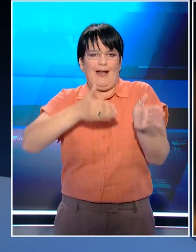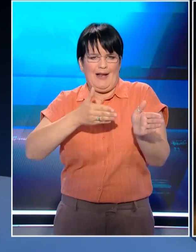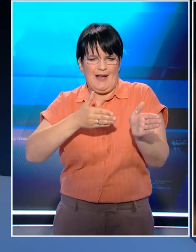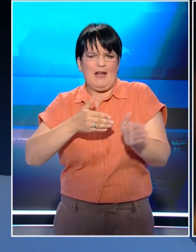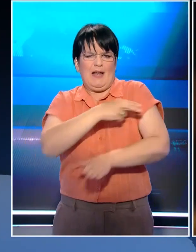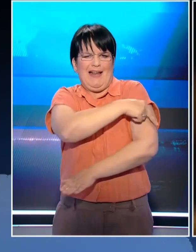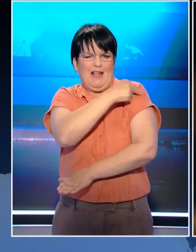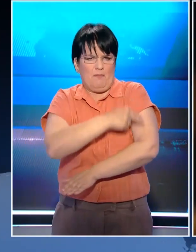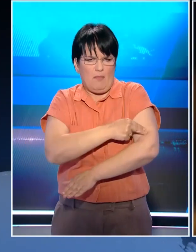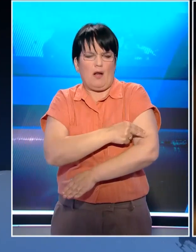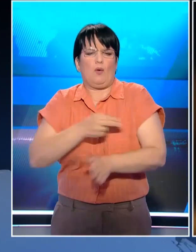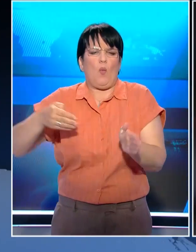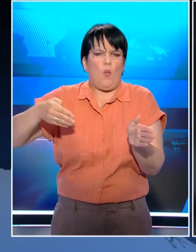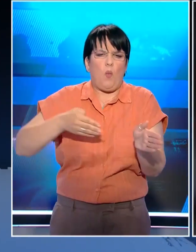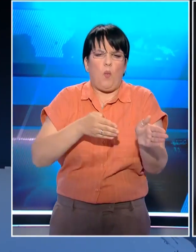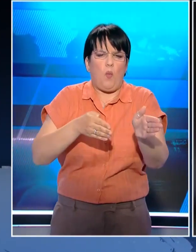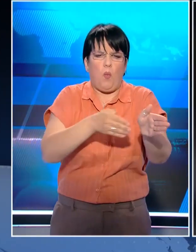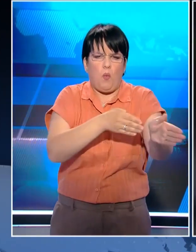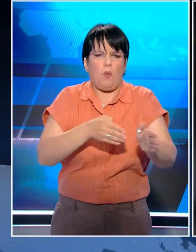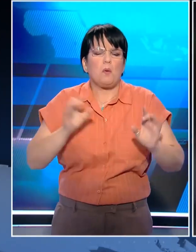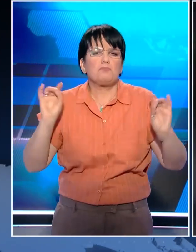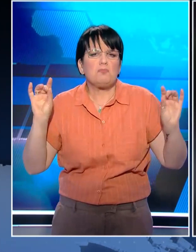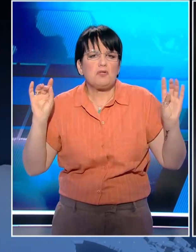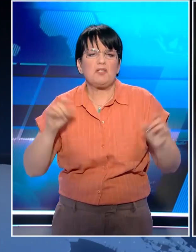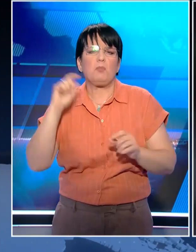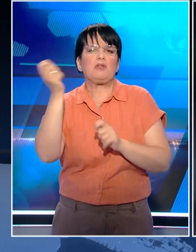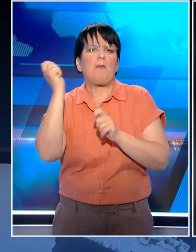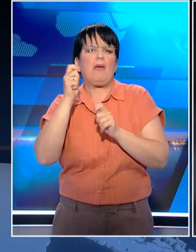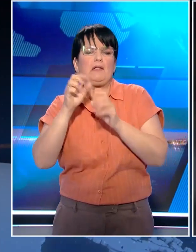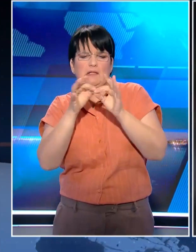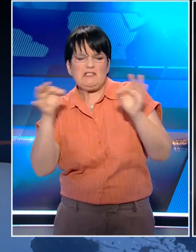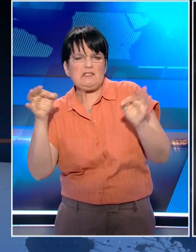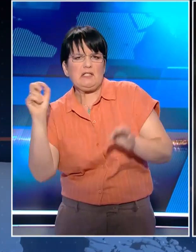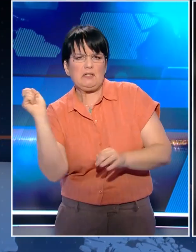πλόρι με πλόρι χωρίς να έχει καμία ή στη συνέχεια το πήραν οι